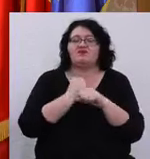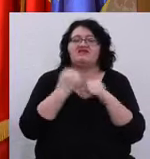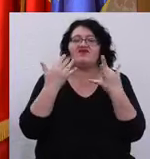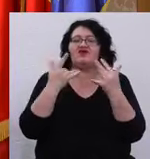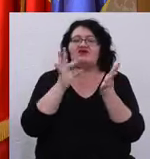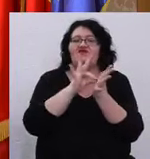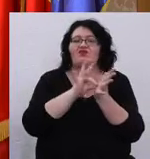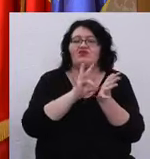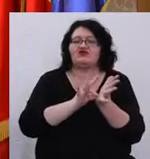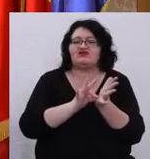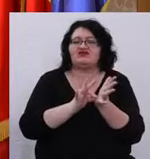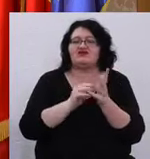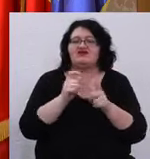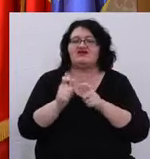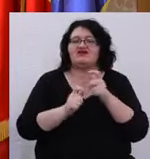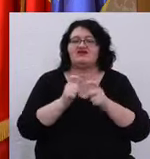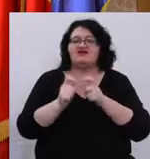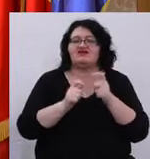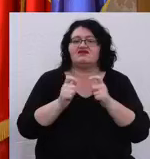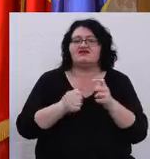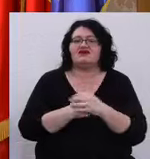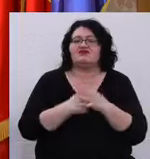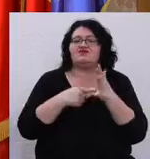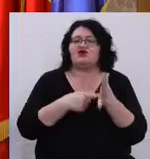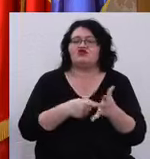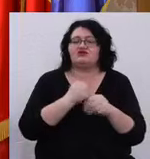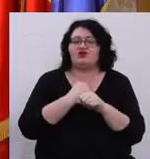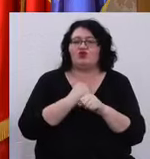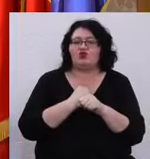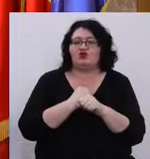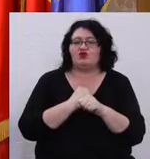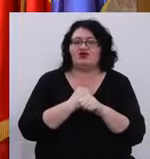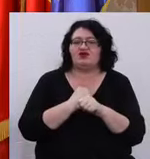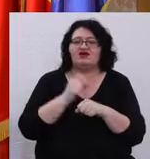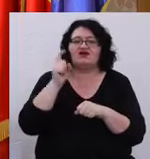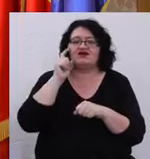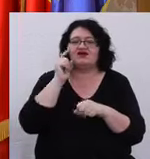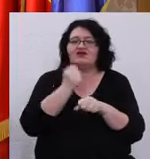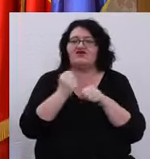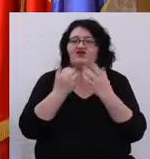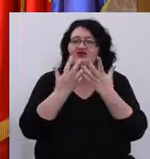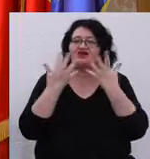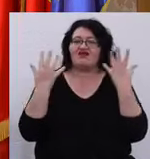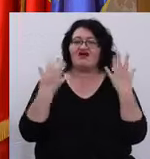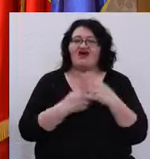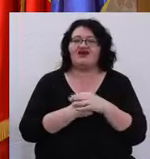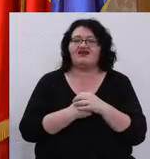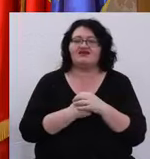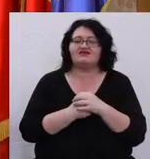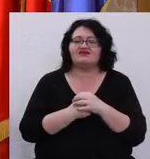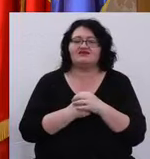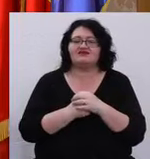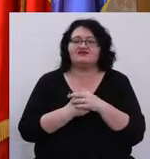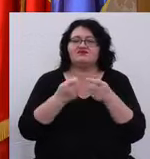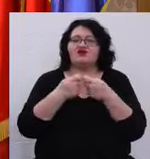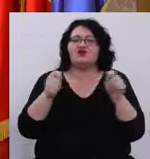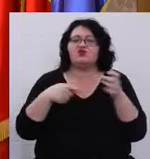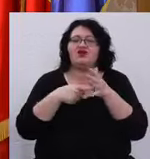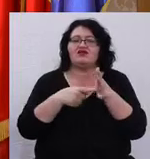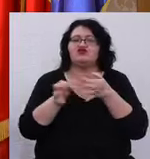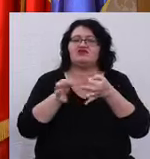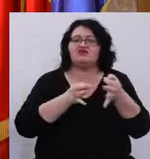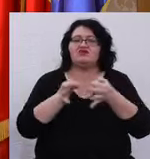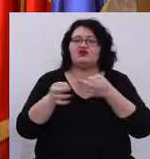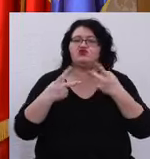câteva precisări despre astea. Cred că e foarte clar că toate aceste